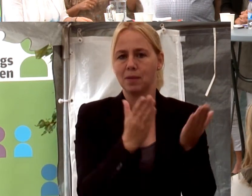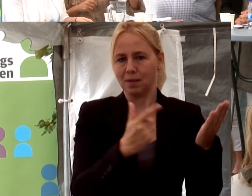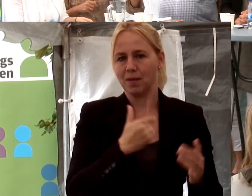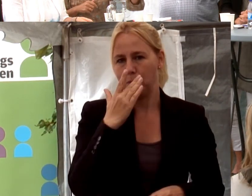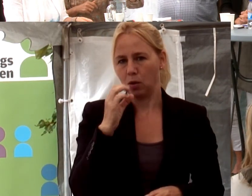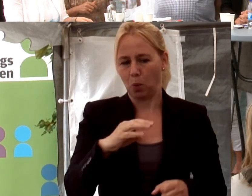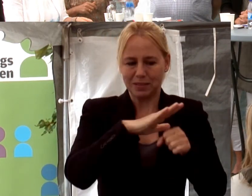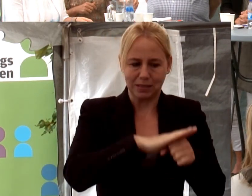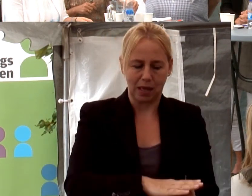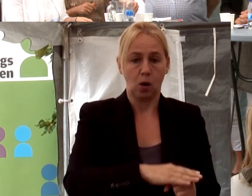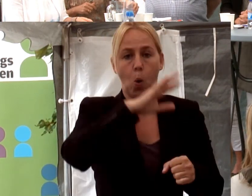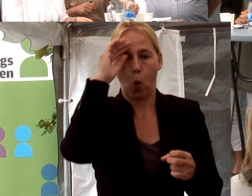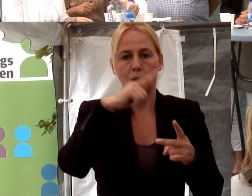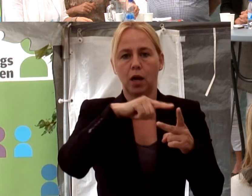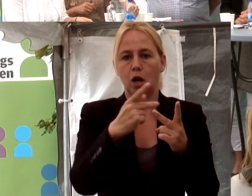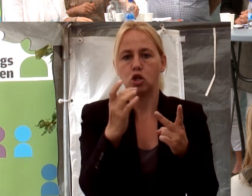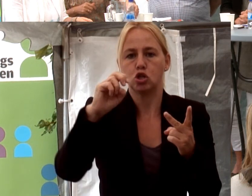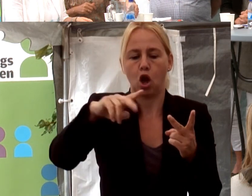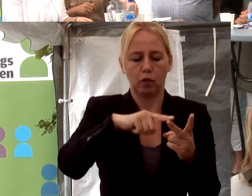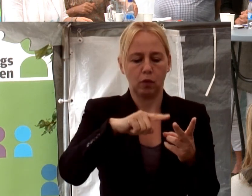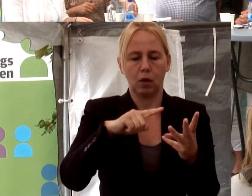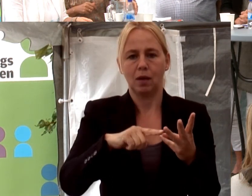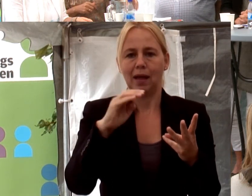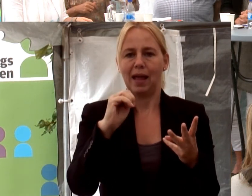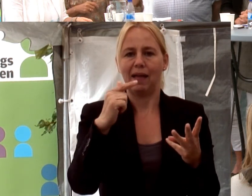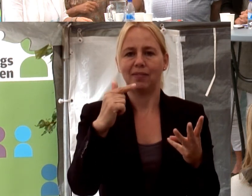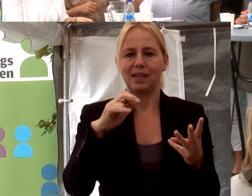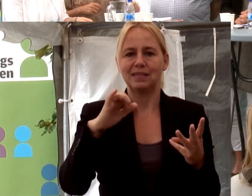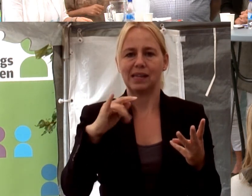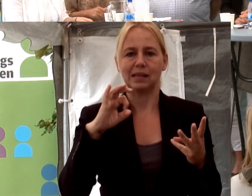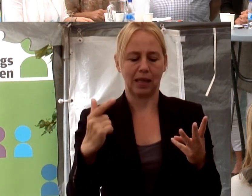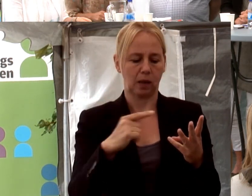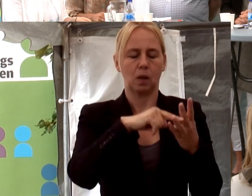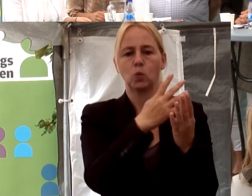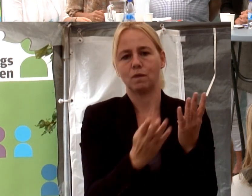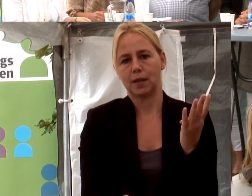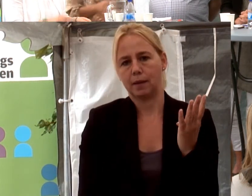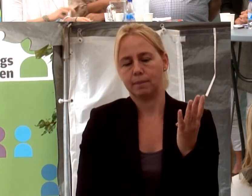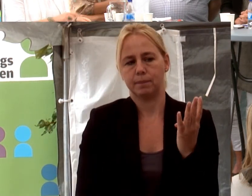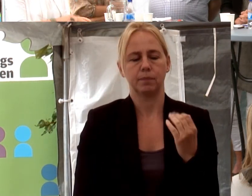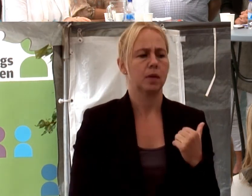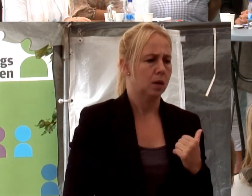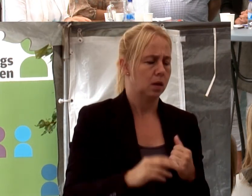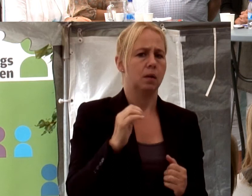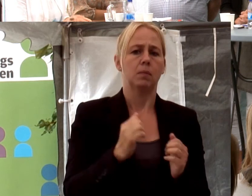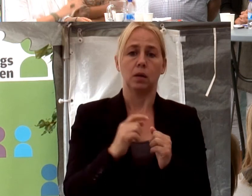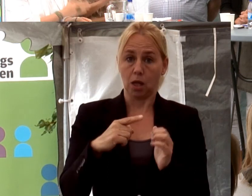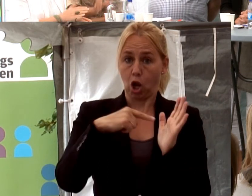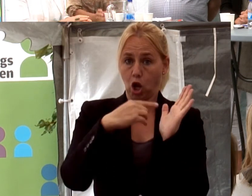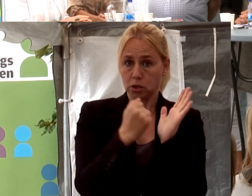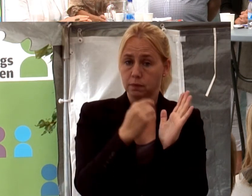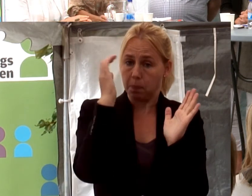vi pratar diskriminering. Ålder, kön, ålder, etnicitet och så vidare. Är det här ett